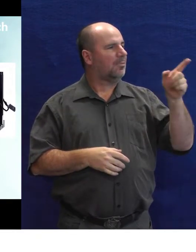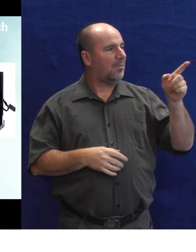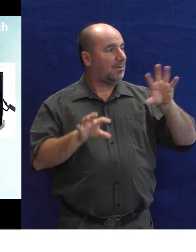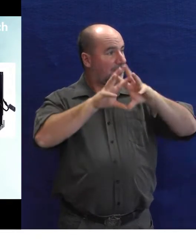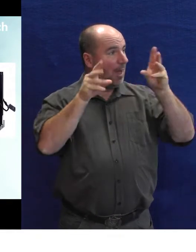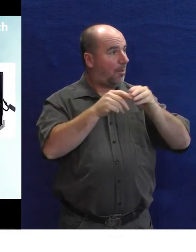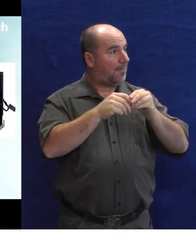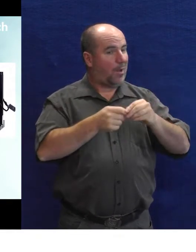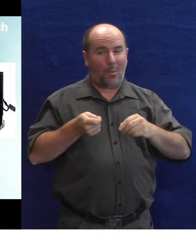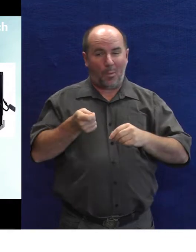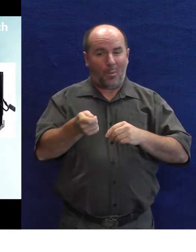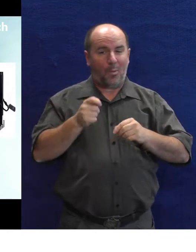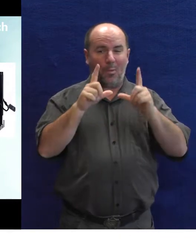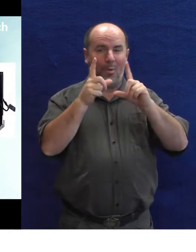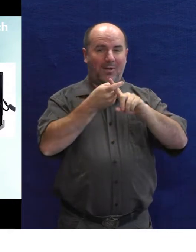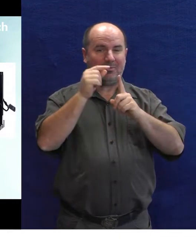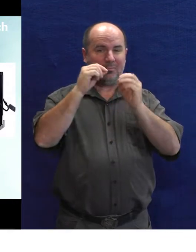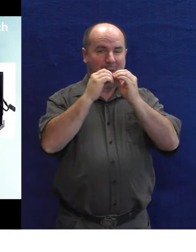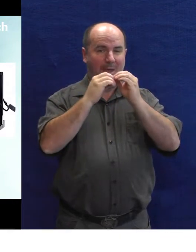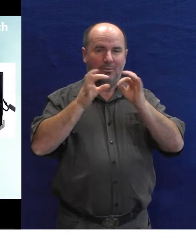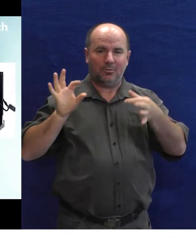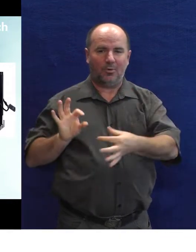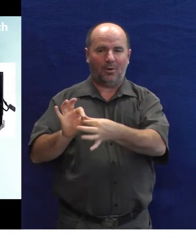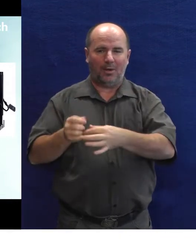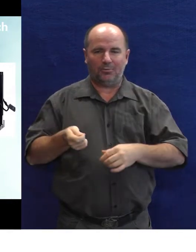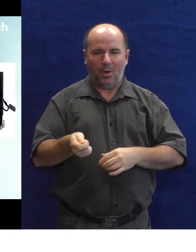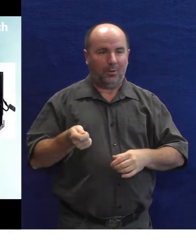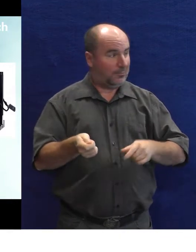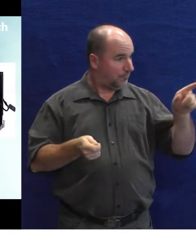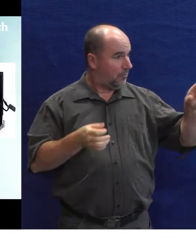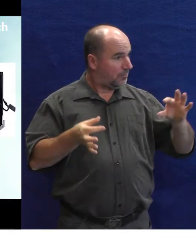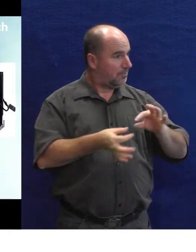v kompletu vlastně i z USB konektorem.